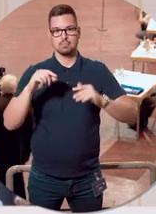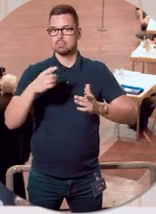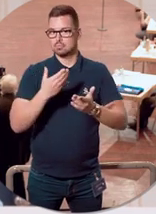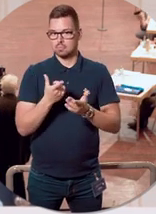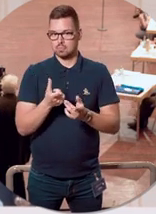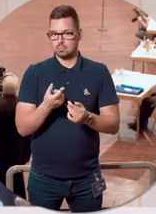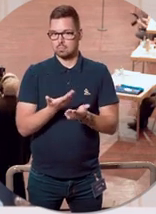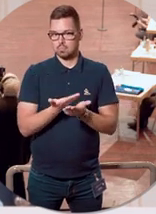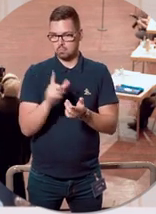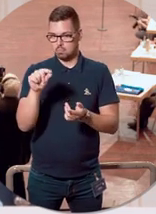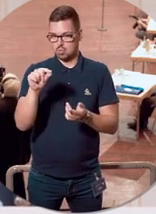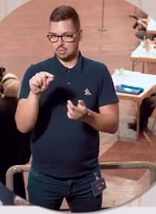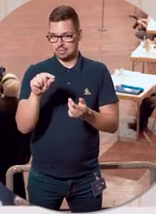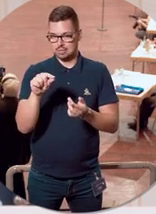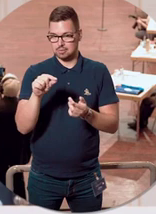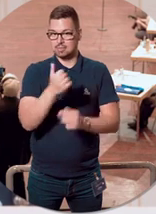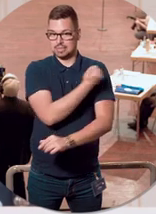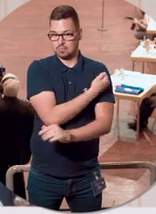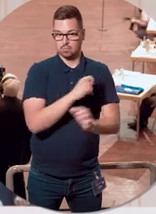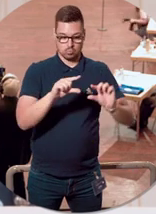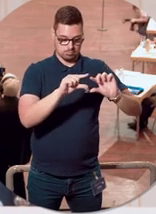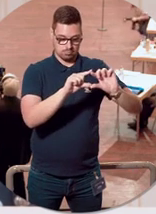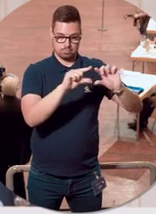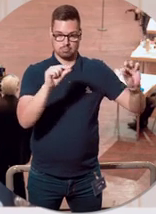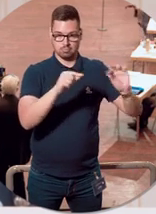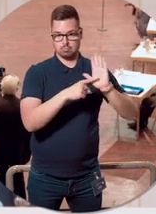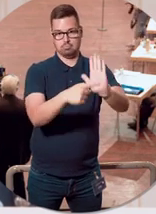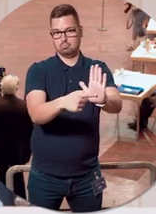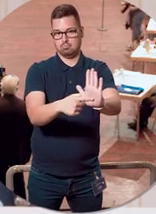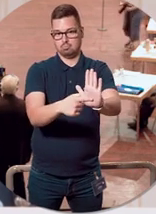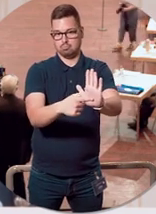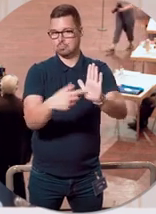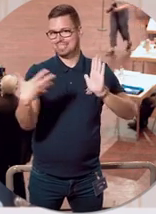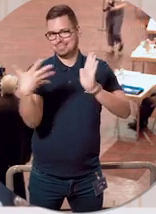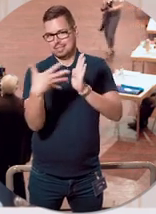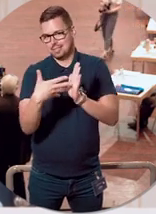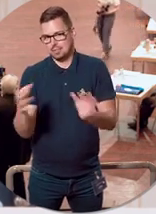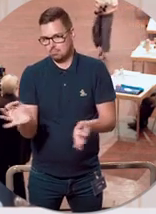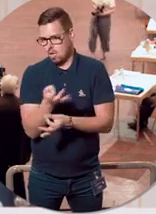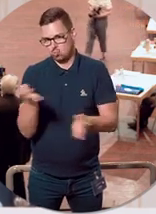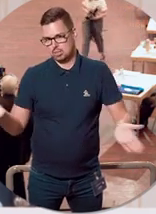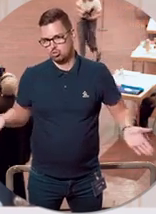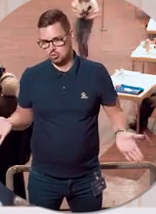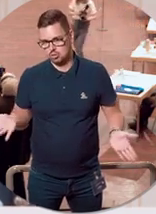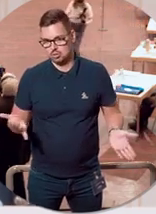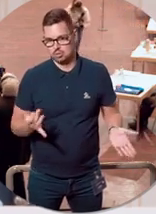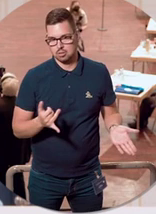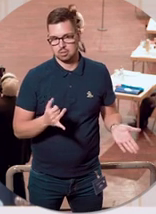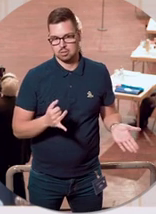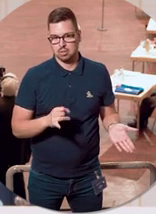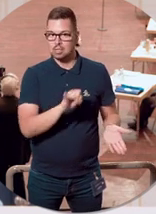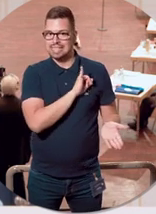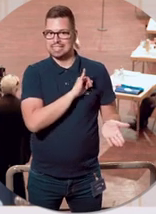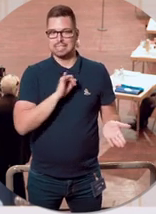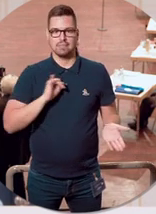Vorlage eines negativen Testergebnisses befreit. Natürlich auch, was die Kontaktbeschränkung, also die individuellen Beschränkungen